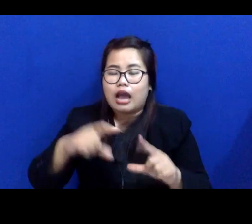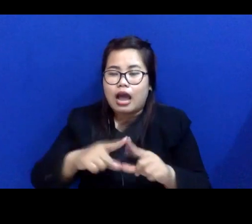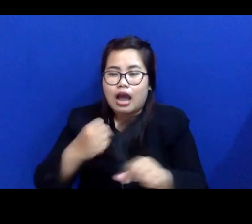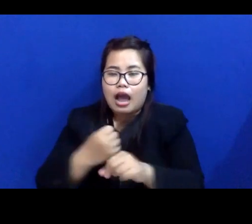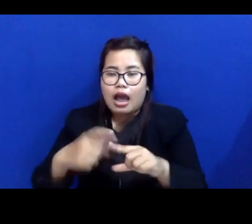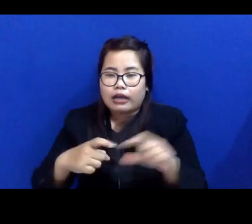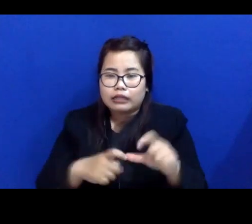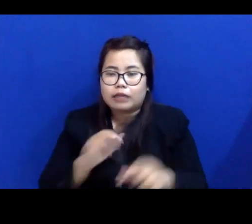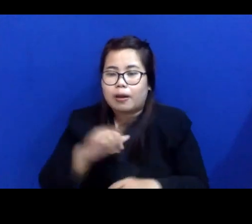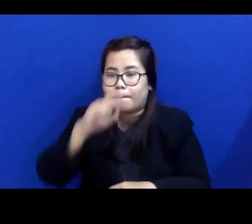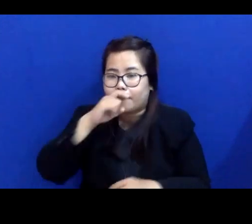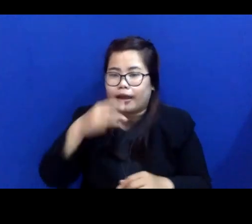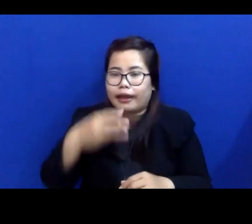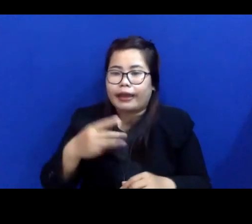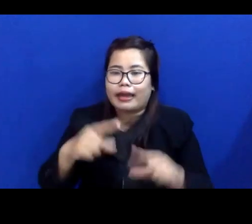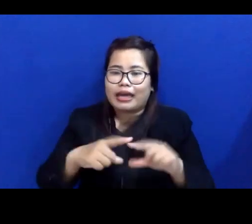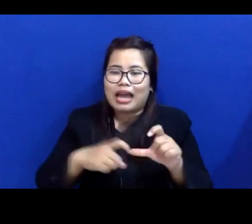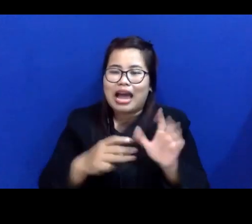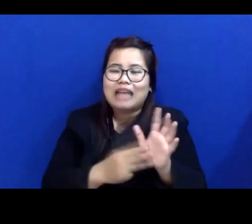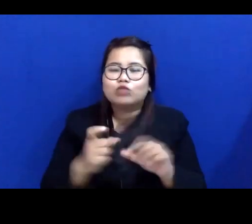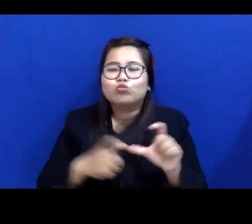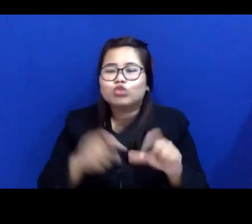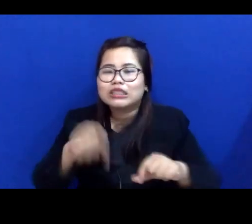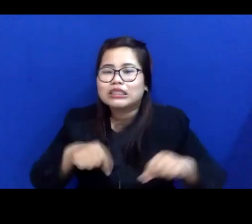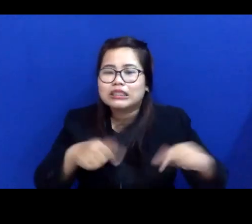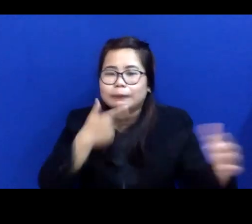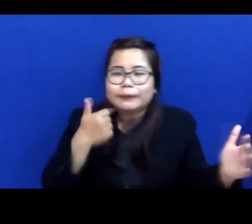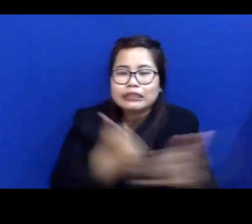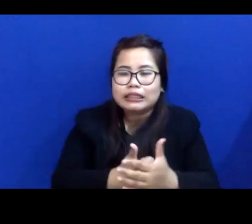dan Pak Erasmus, ini menjadi penting.